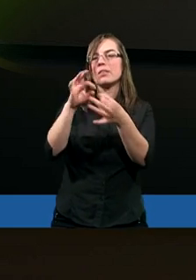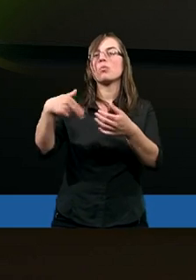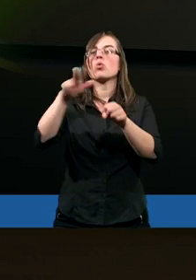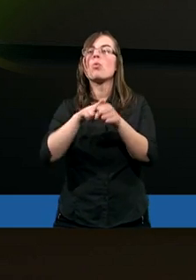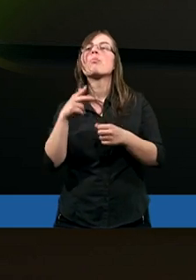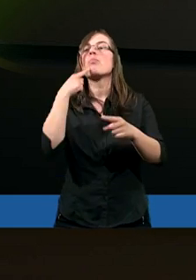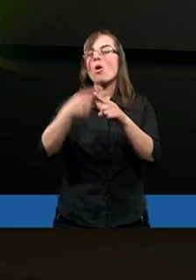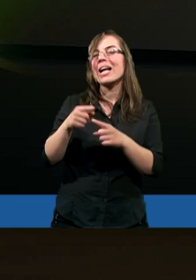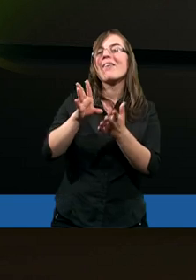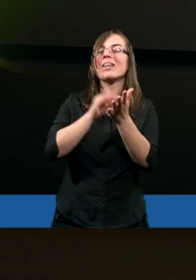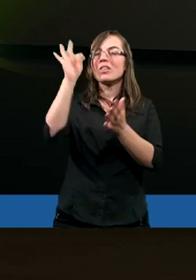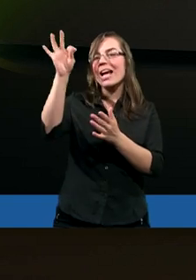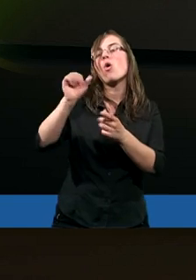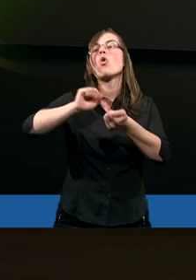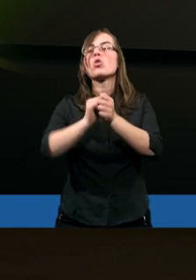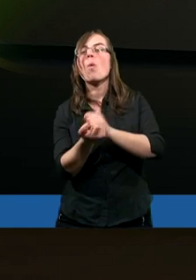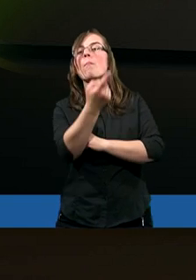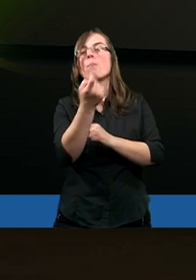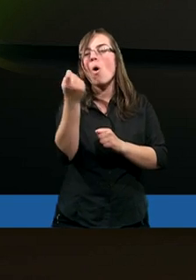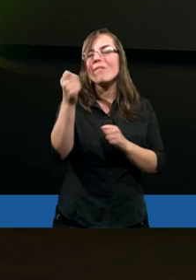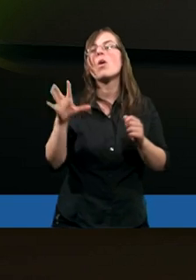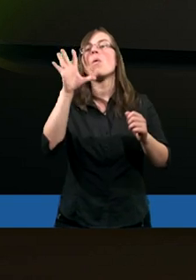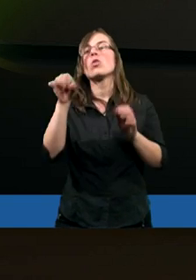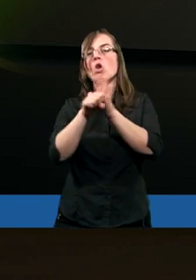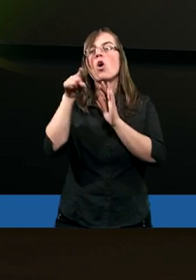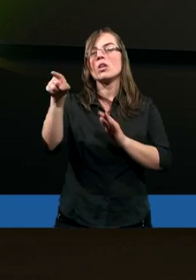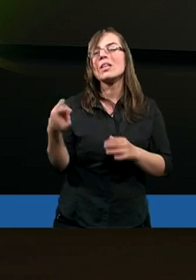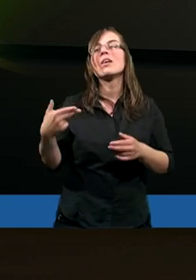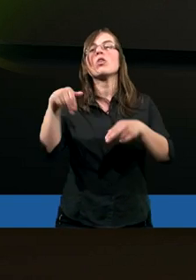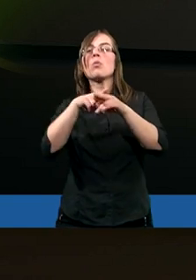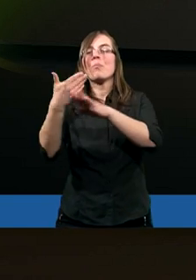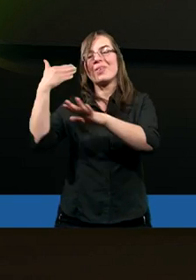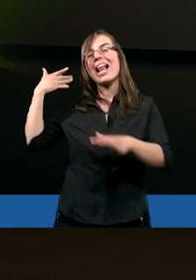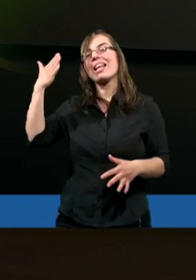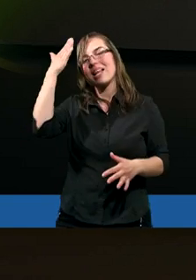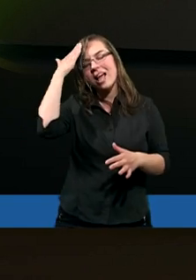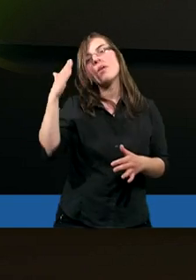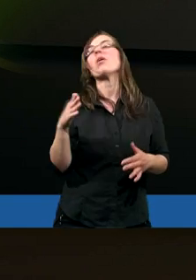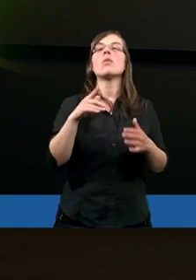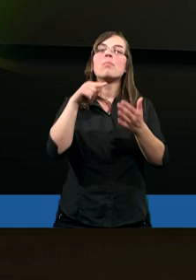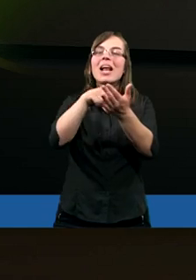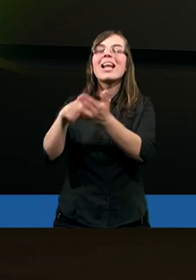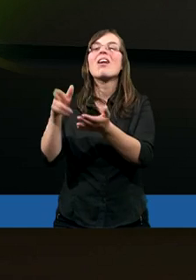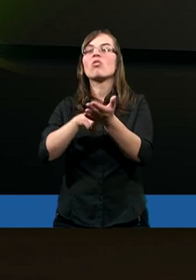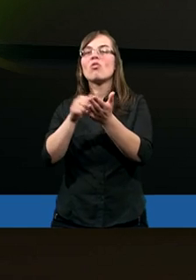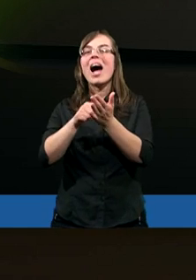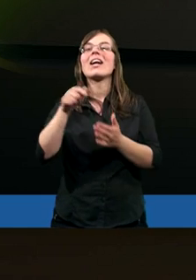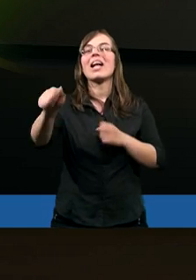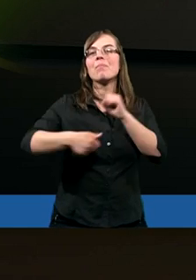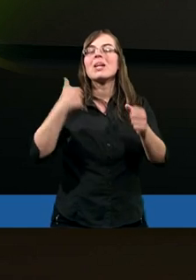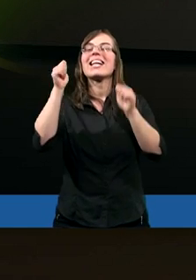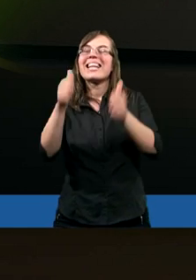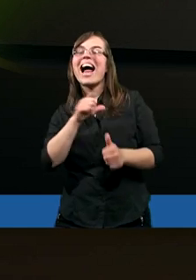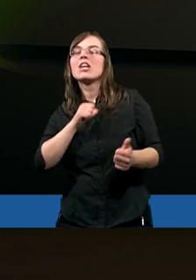postanowienia Jego są powołani. Bo tych, których przedtem znał, przeznaczył właśnie, aby się